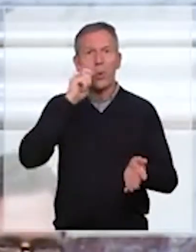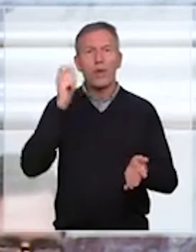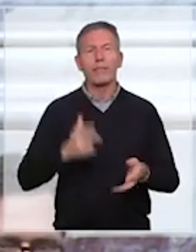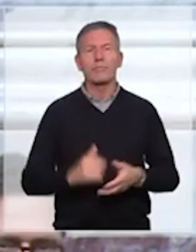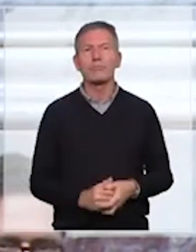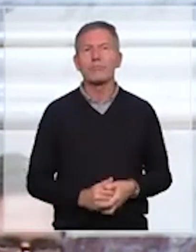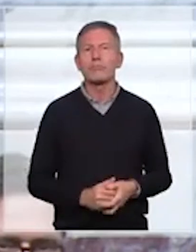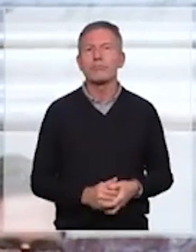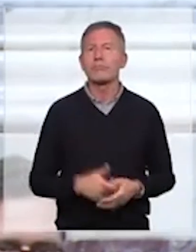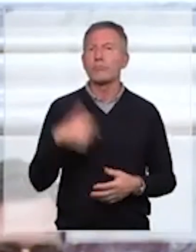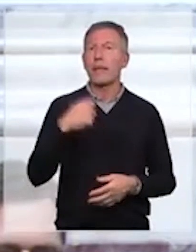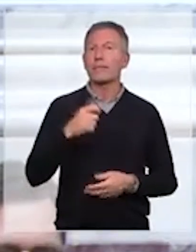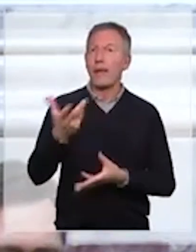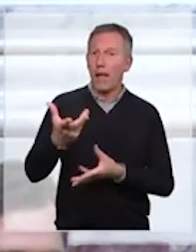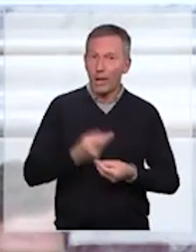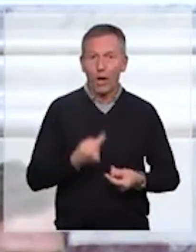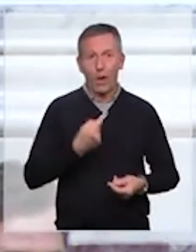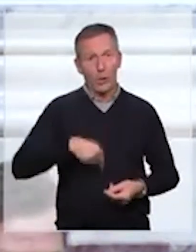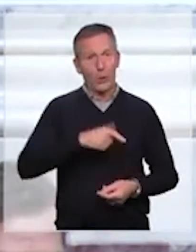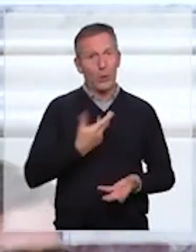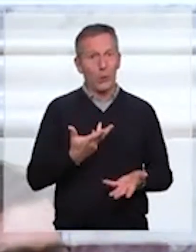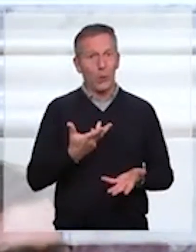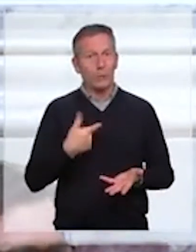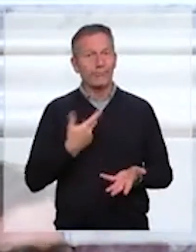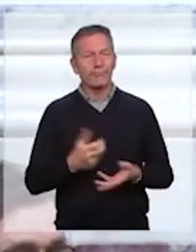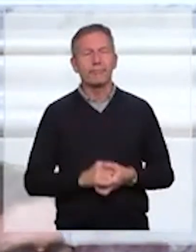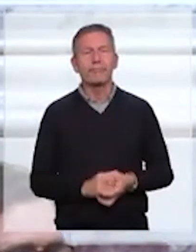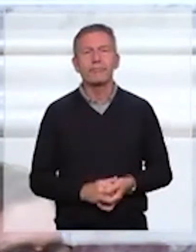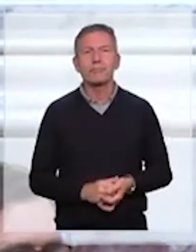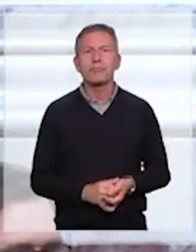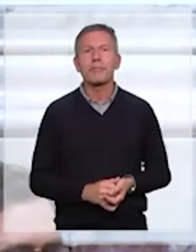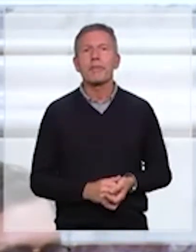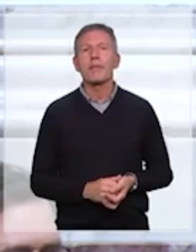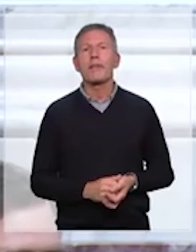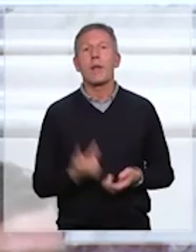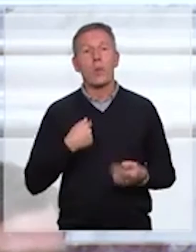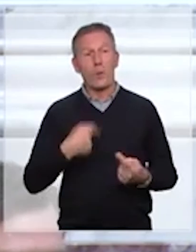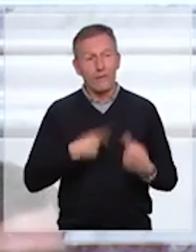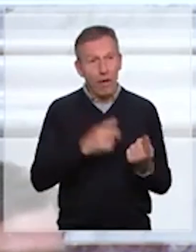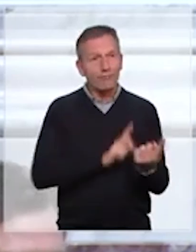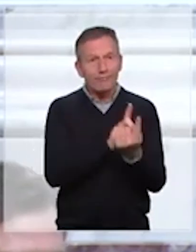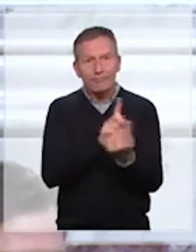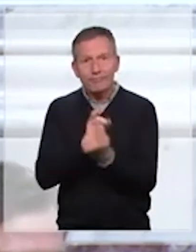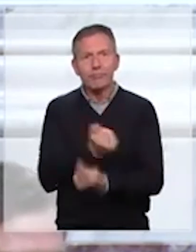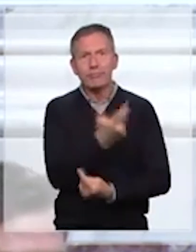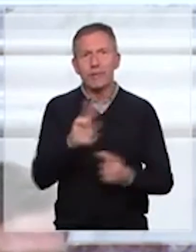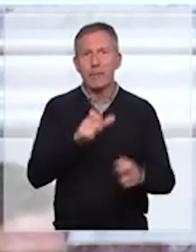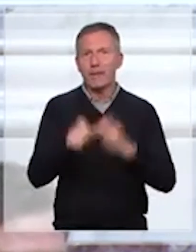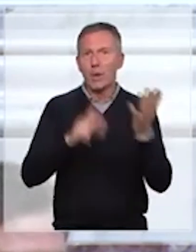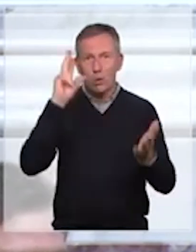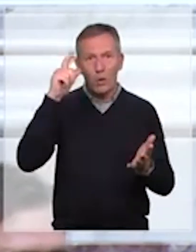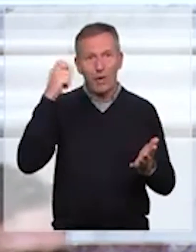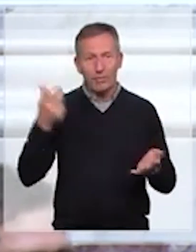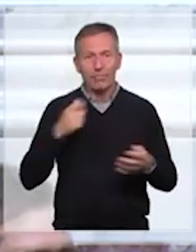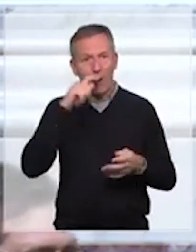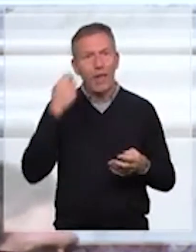Stéphane-Chouk nous a accueillis chaleureusement. Avec lui, nous sommes allés au contact des Ukrainiens. Nous